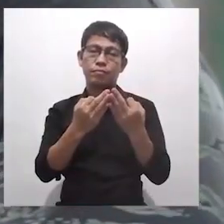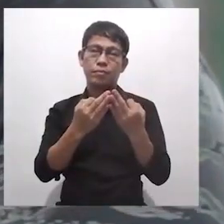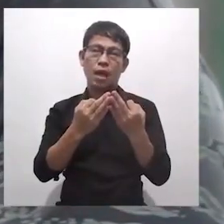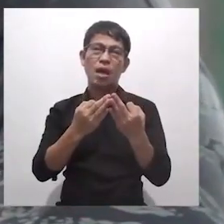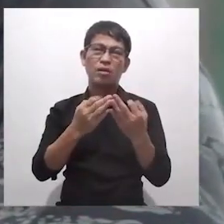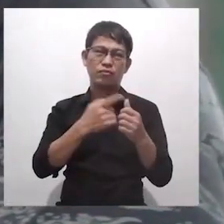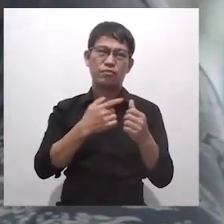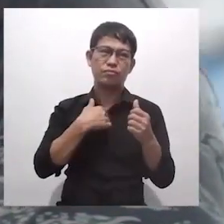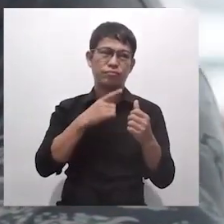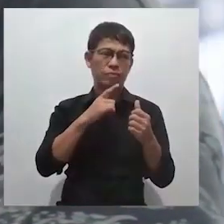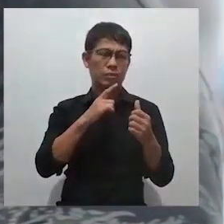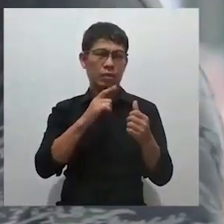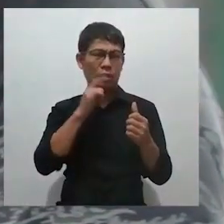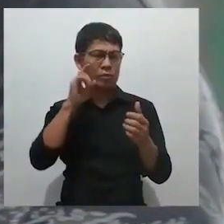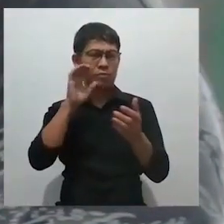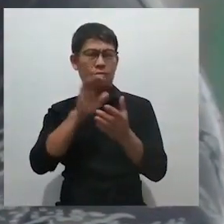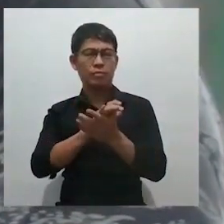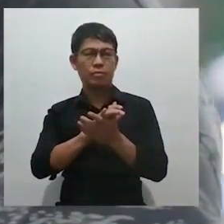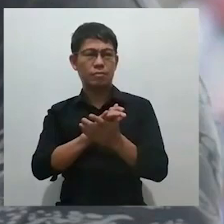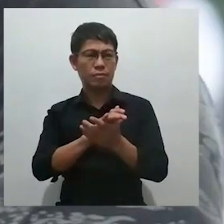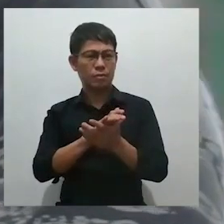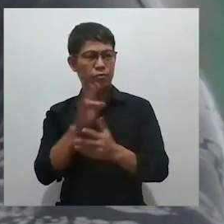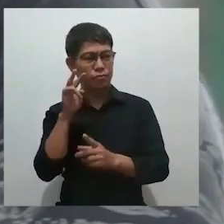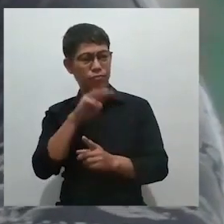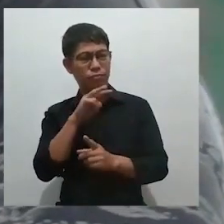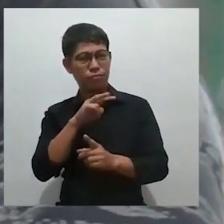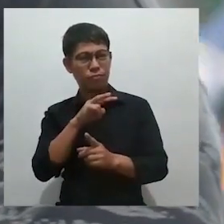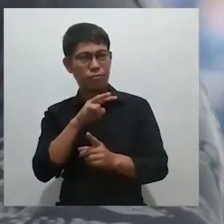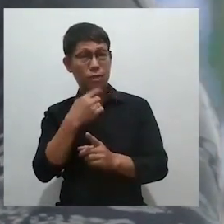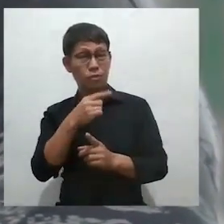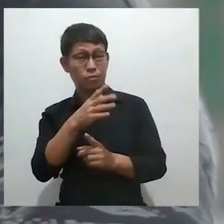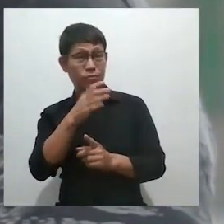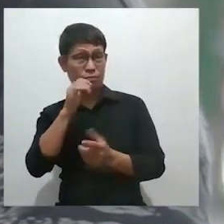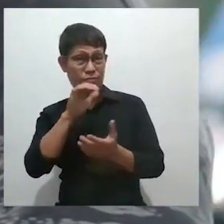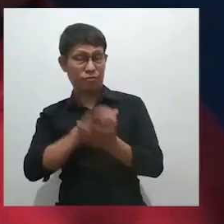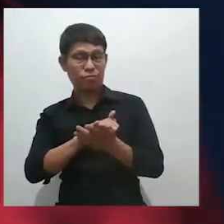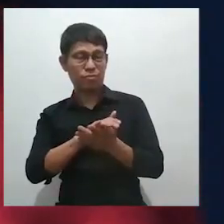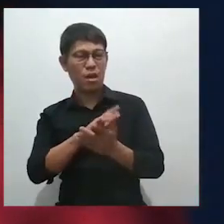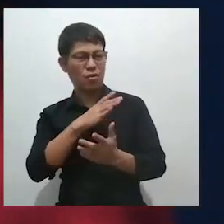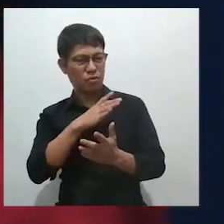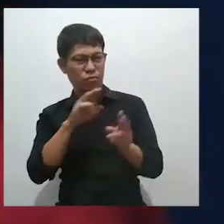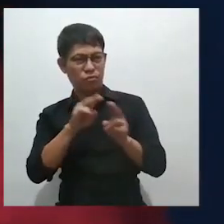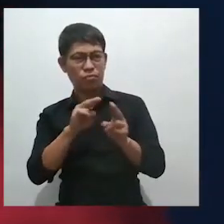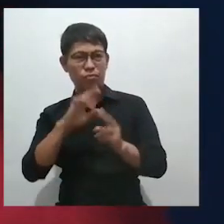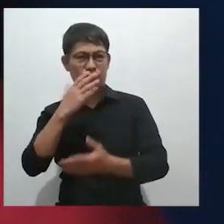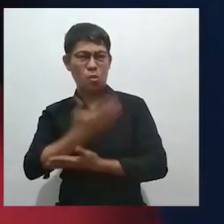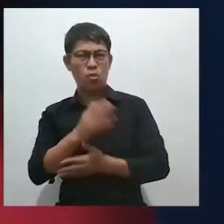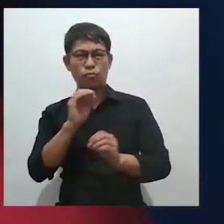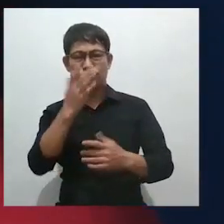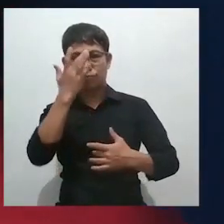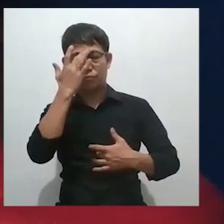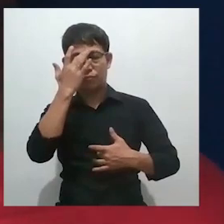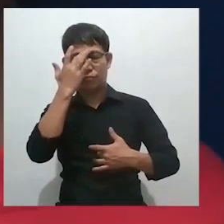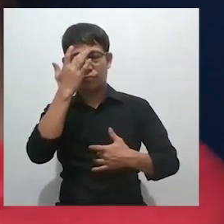hindi ako naniwala. Kasi ang sabi ko nga sa mesis ko, normal yung anak ko. Walang sakit yan.